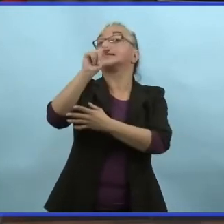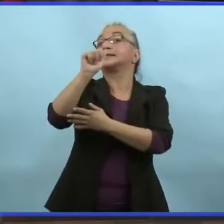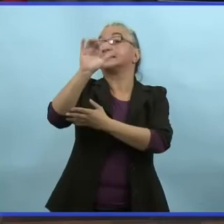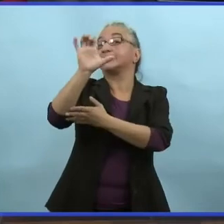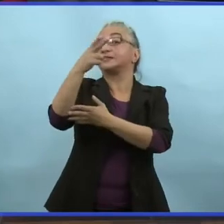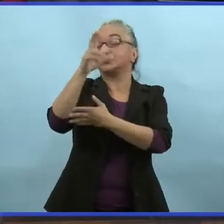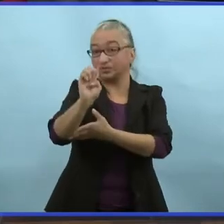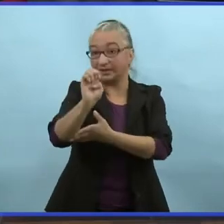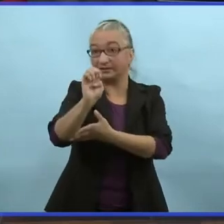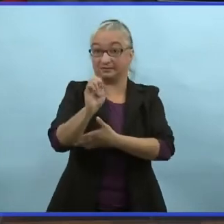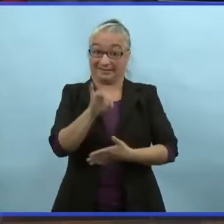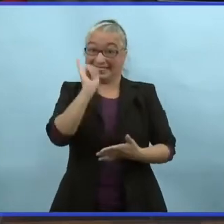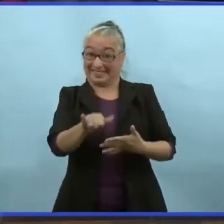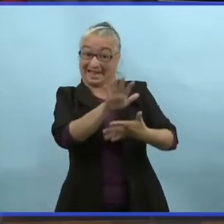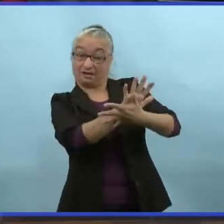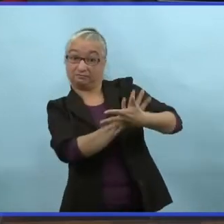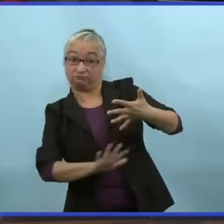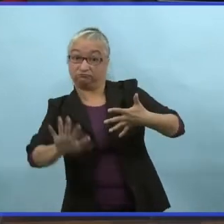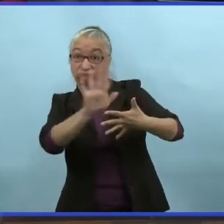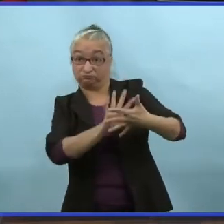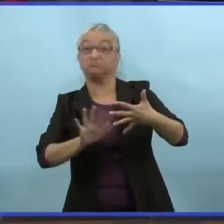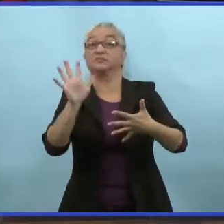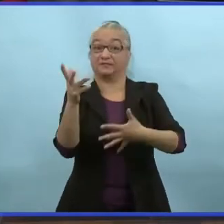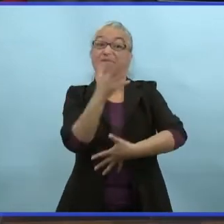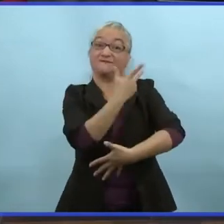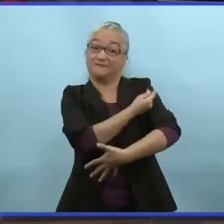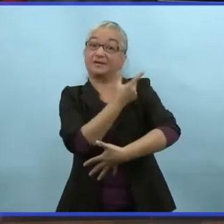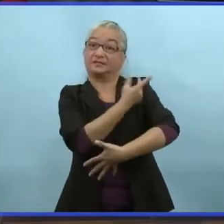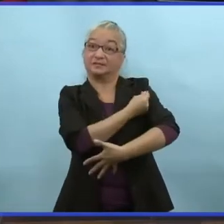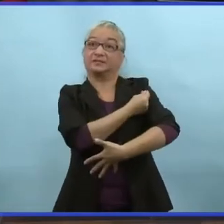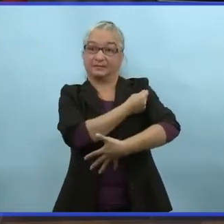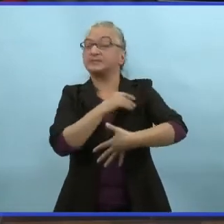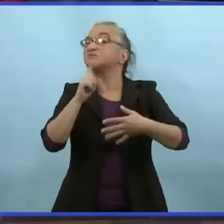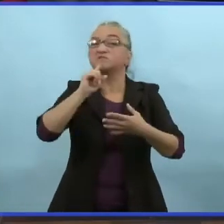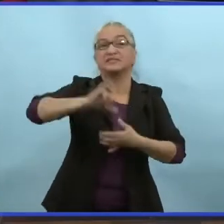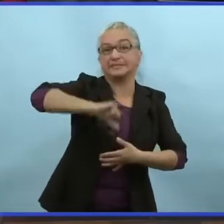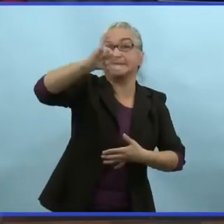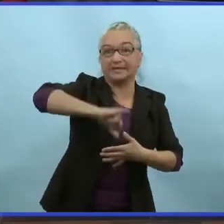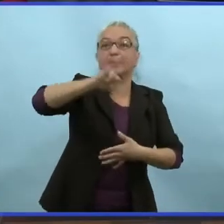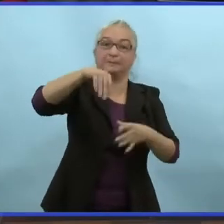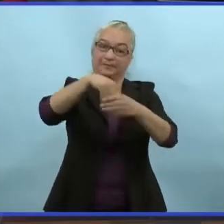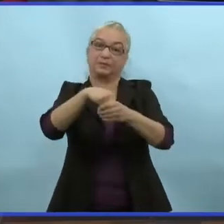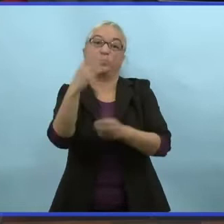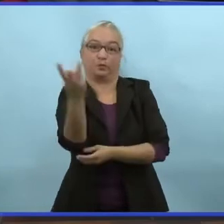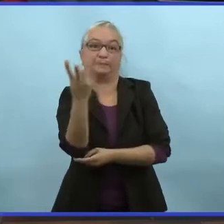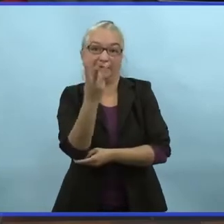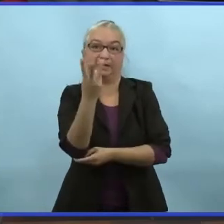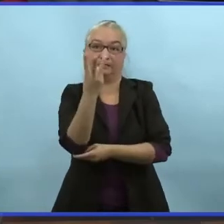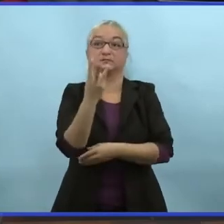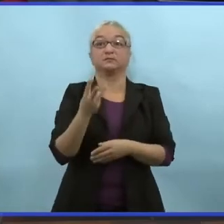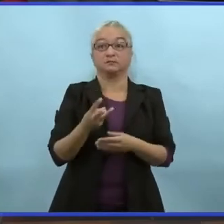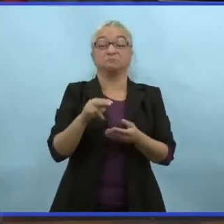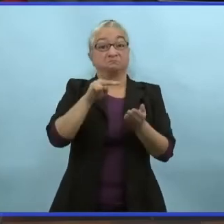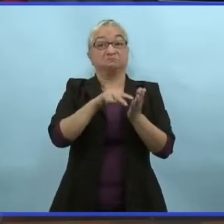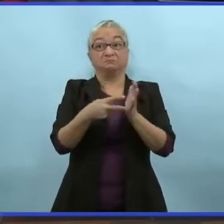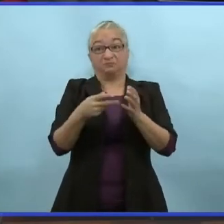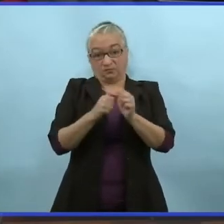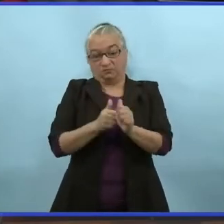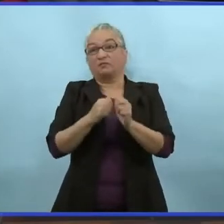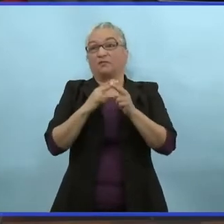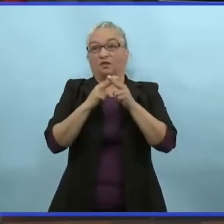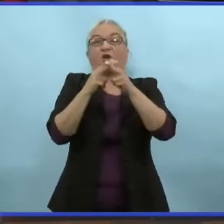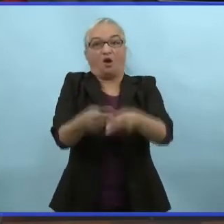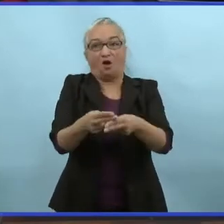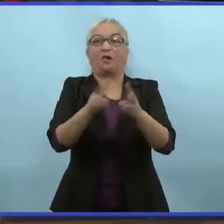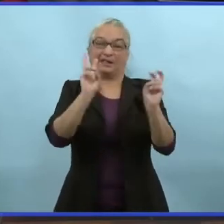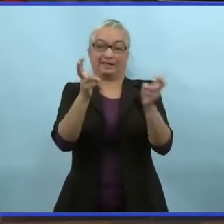ordres de santé publique vont faire que ces municipalités seront traitées comme Winnipeg et le reste de la province. Ça aura un impact